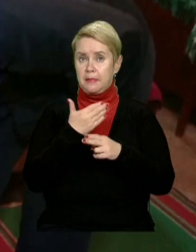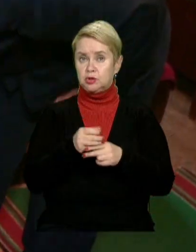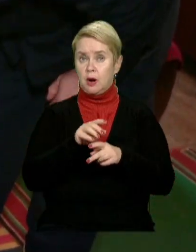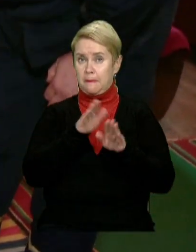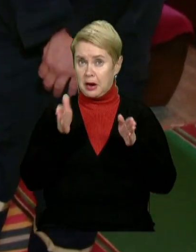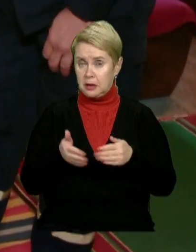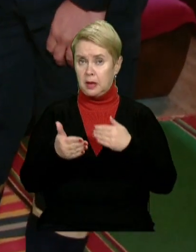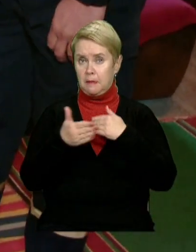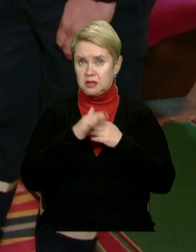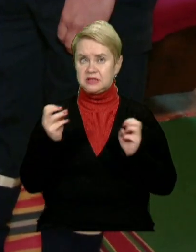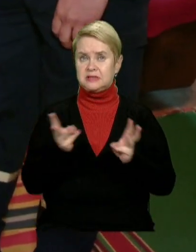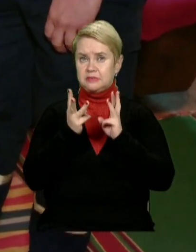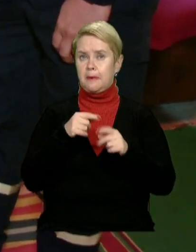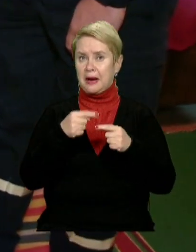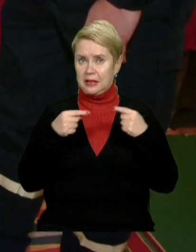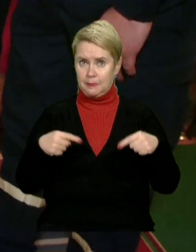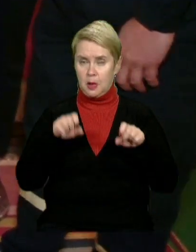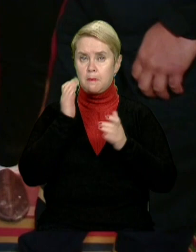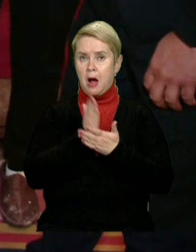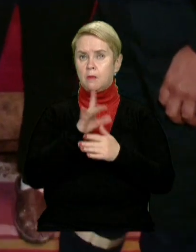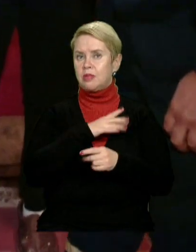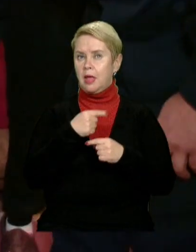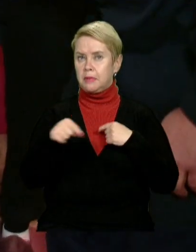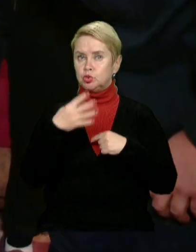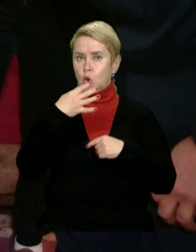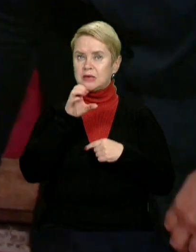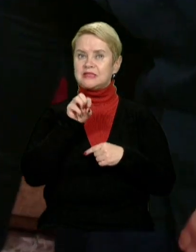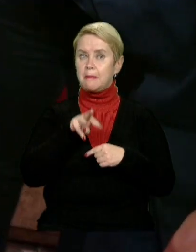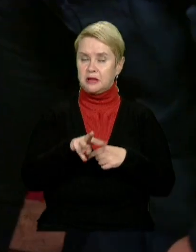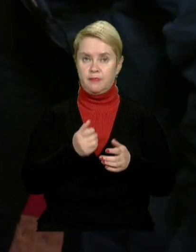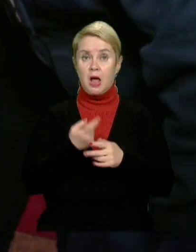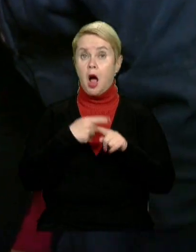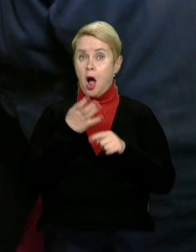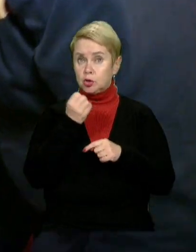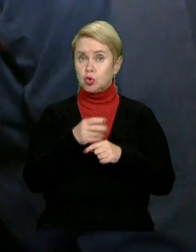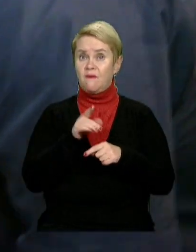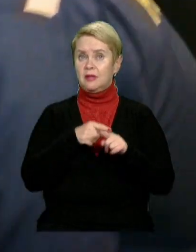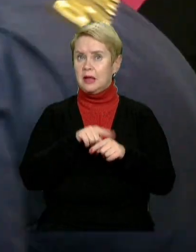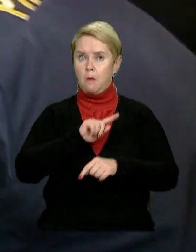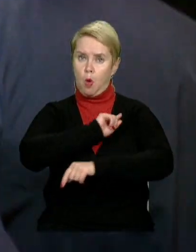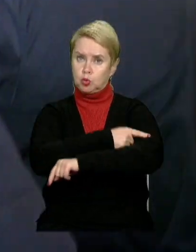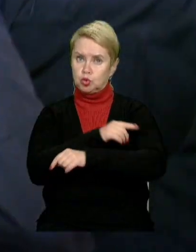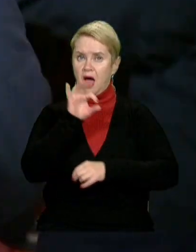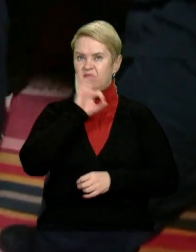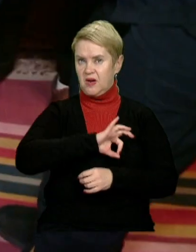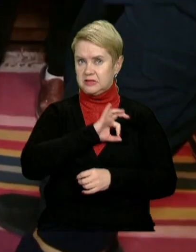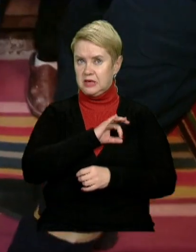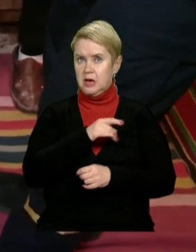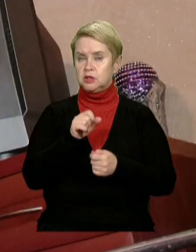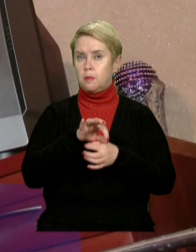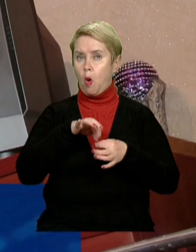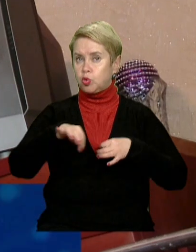приладом і найближчим легкозаймистим предметом. Має бути не менше 40 сантиметрів. А ще він надто потужний для використання з